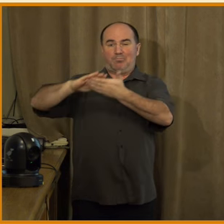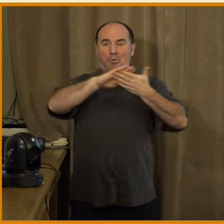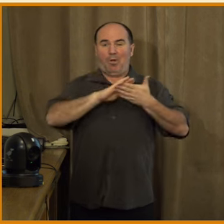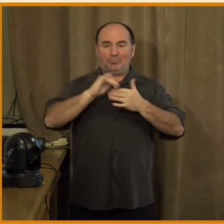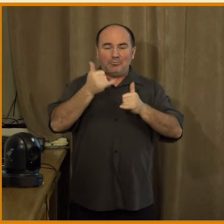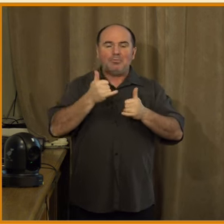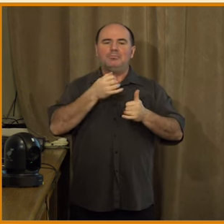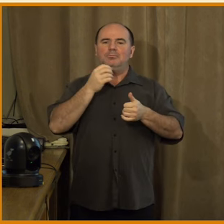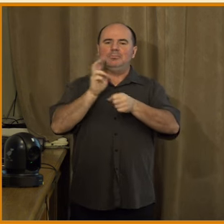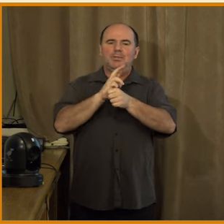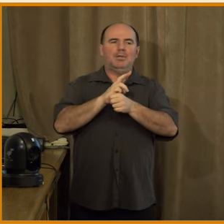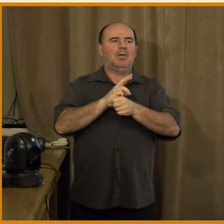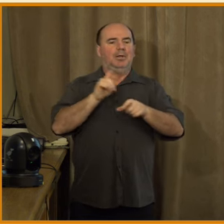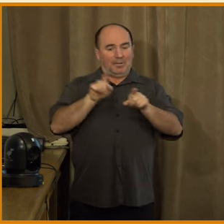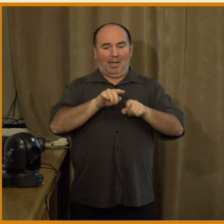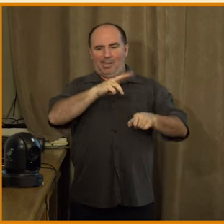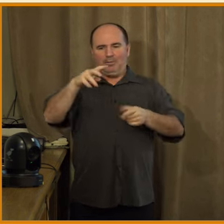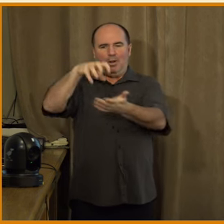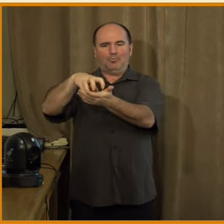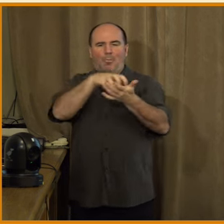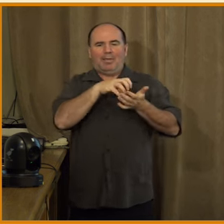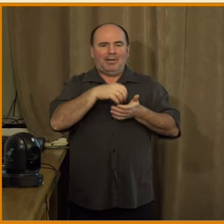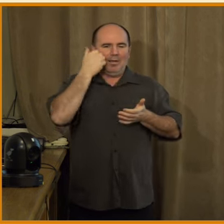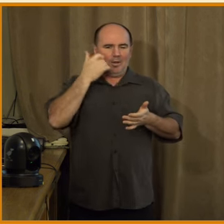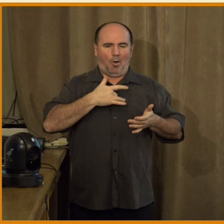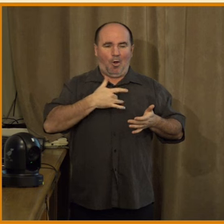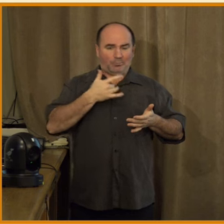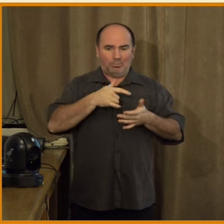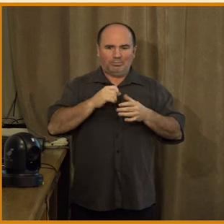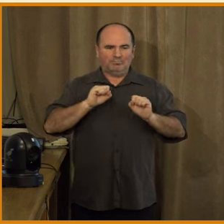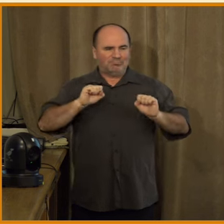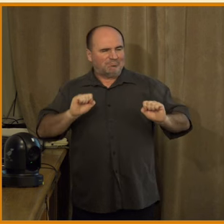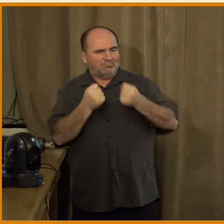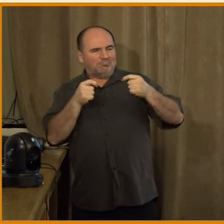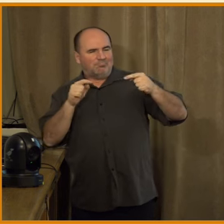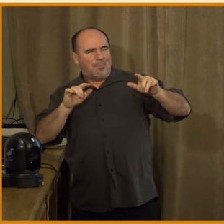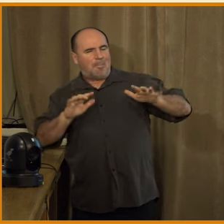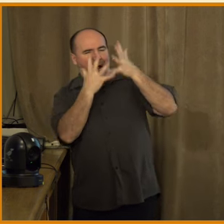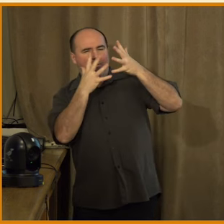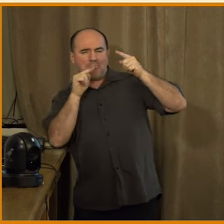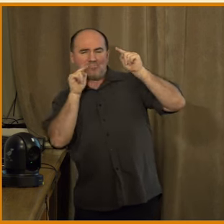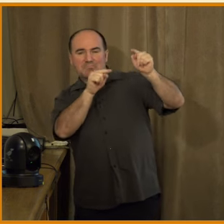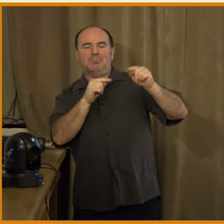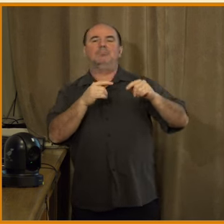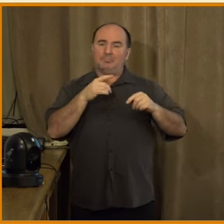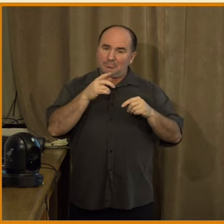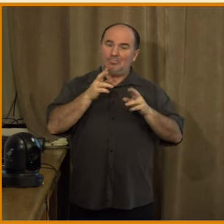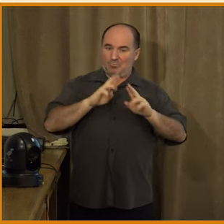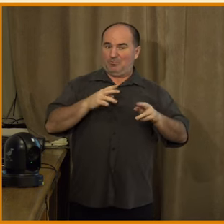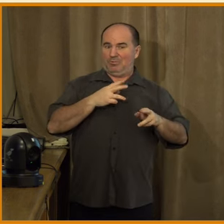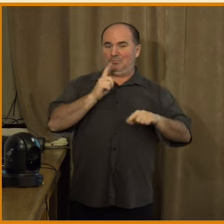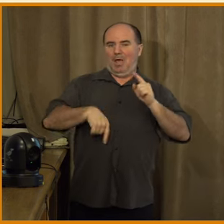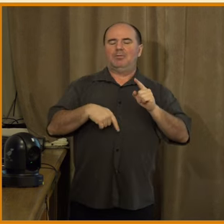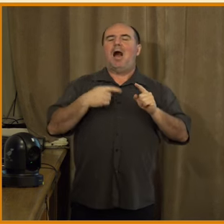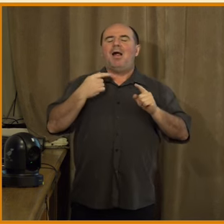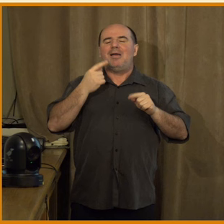a radikalizují se a tak podobně. A to je pro mě taky problematický bod, protože my k tomuhle máme relativně málo empirických dat